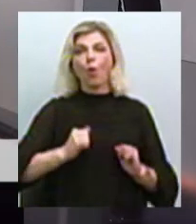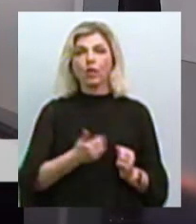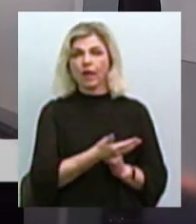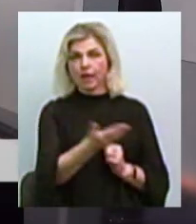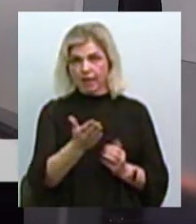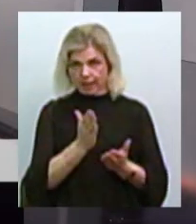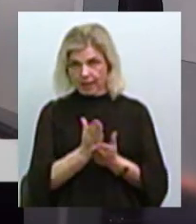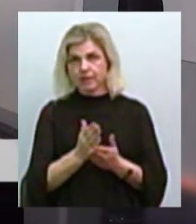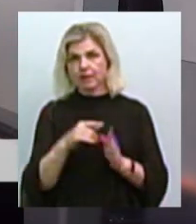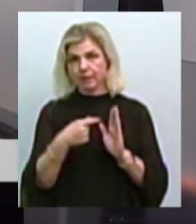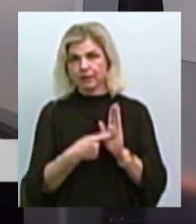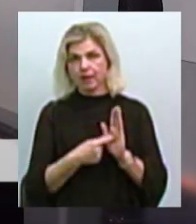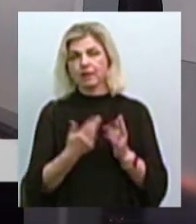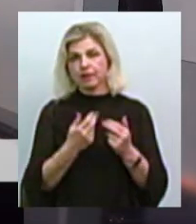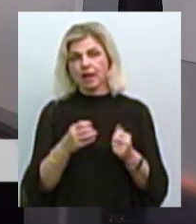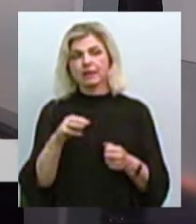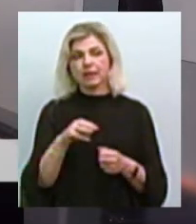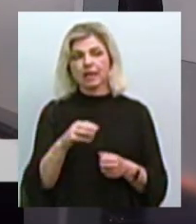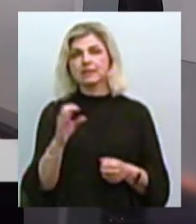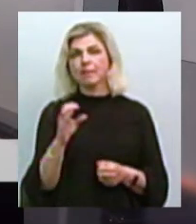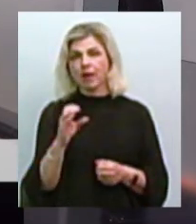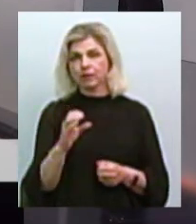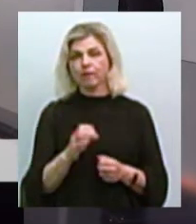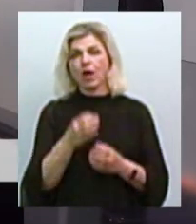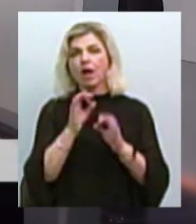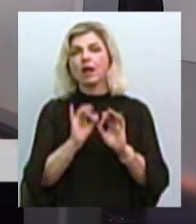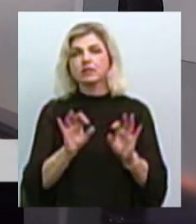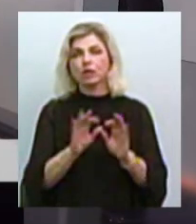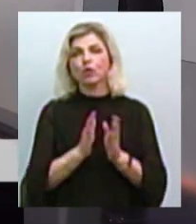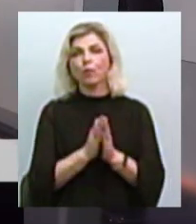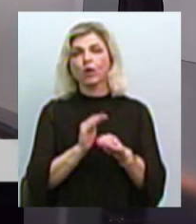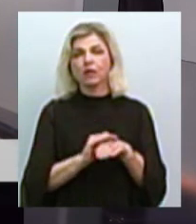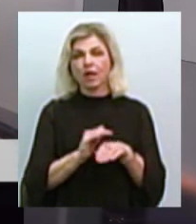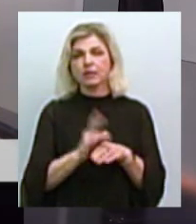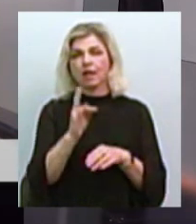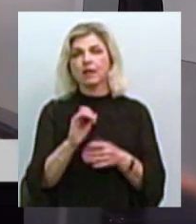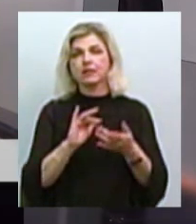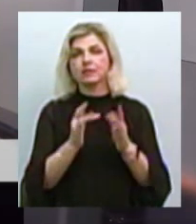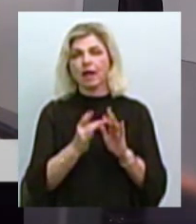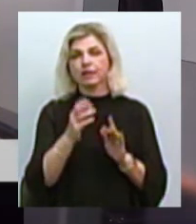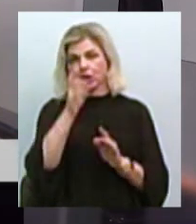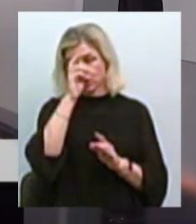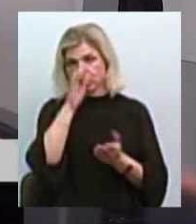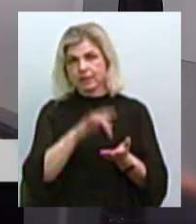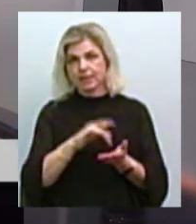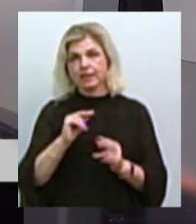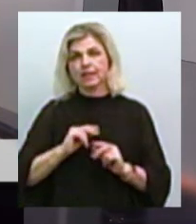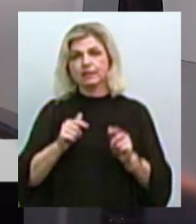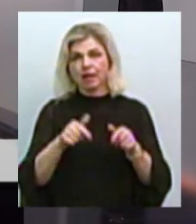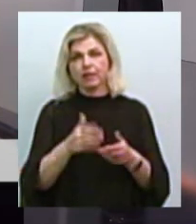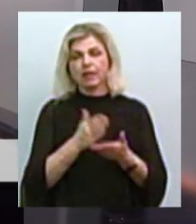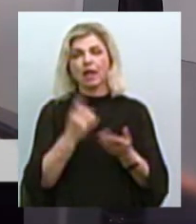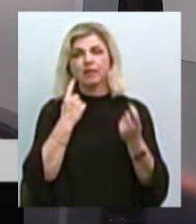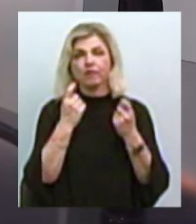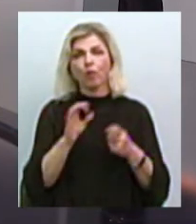Так, вітаю. Тітяна Степанова. Вітаю. Розкажіть, будь ласка, на сайті Державного центру зайнятості є інформація про